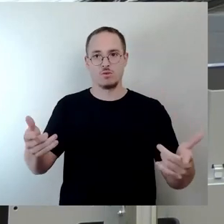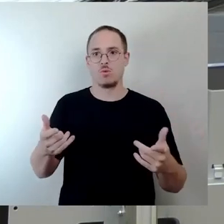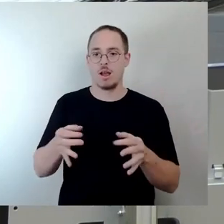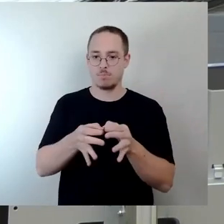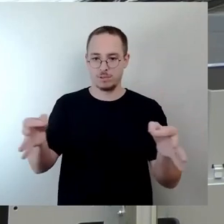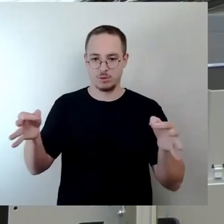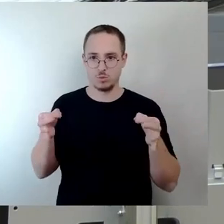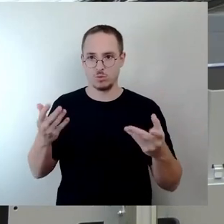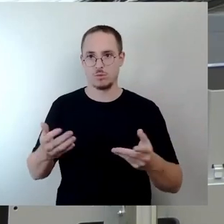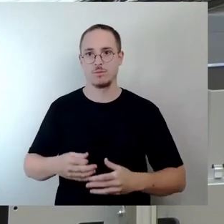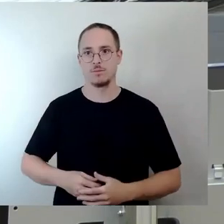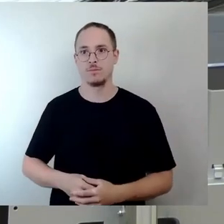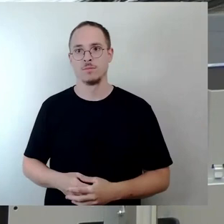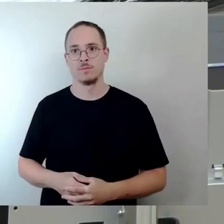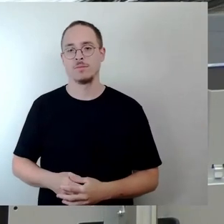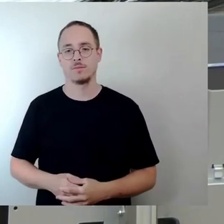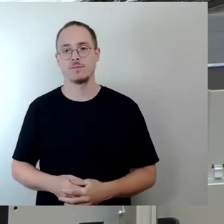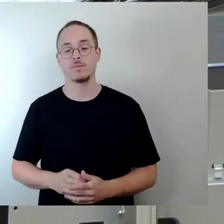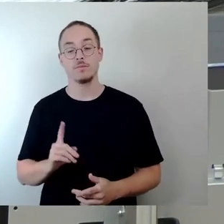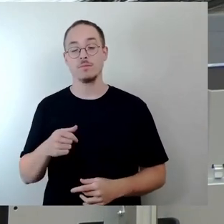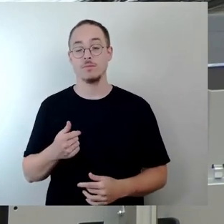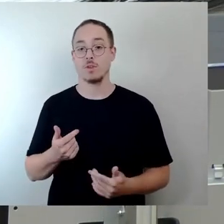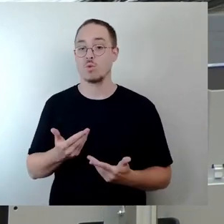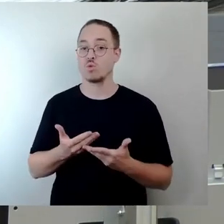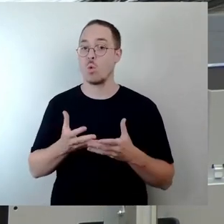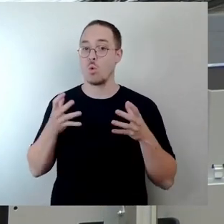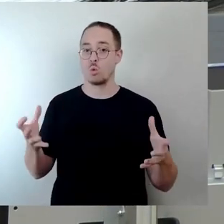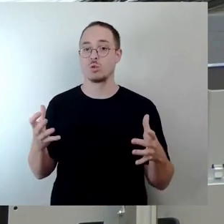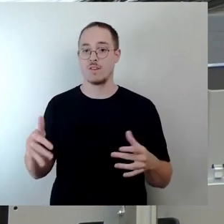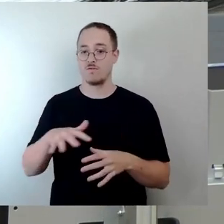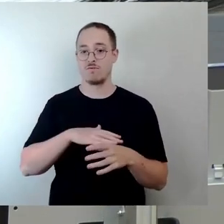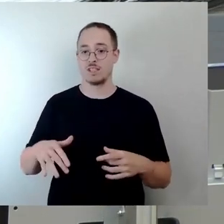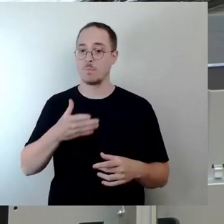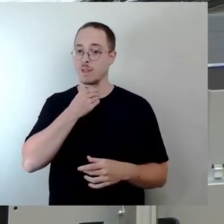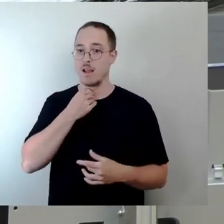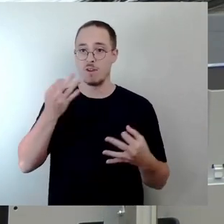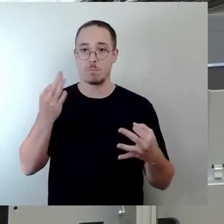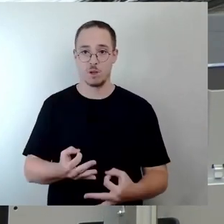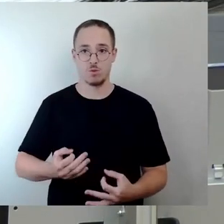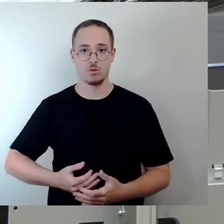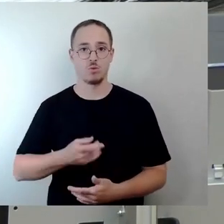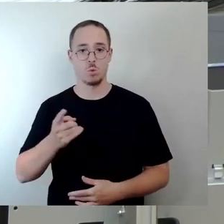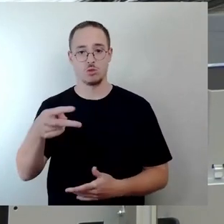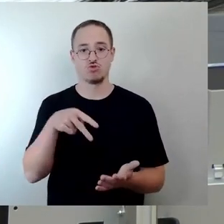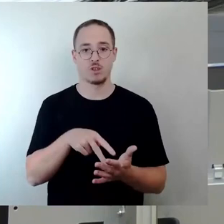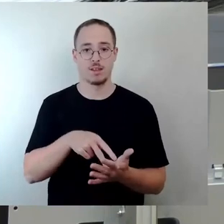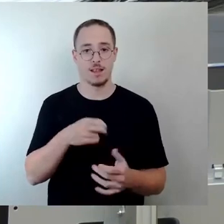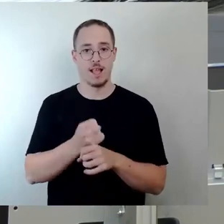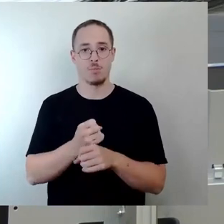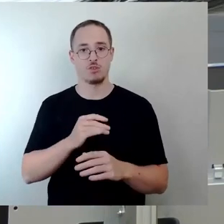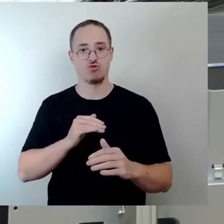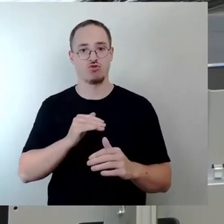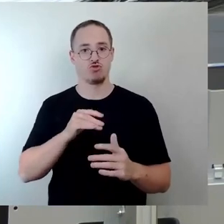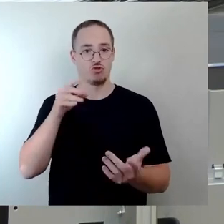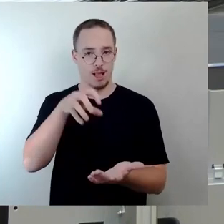gibt einen großen Flächenbedarf zusätzlich. Die Standards, die dort in der Arbeitsstätte angeboten